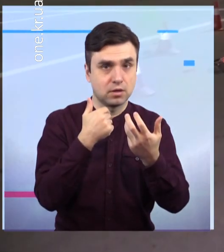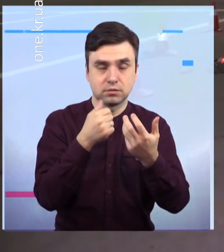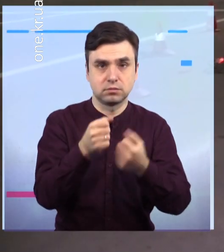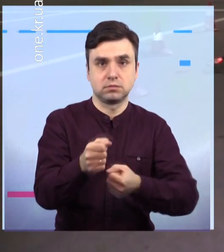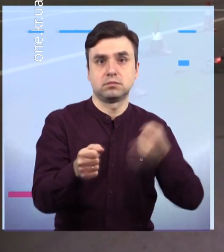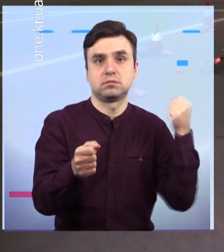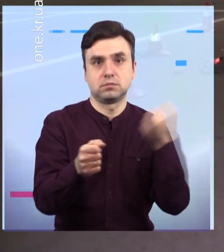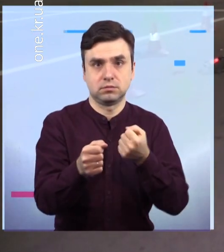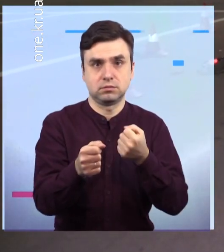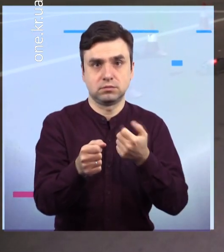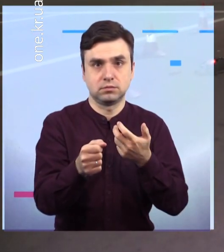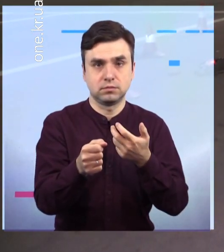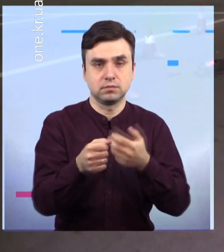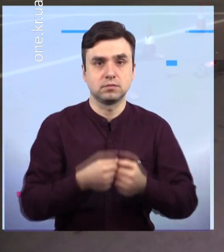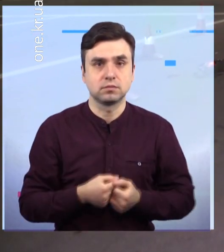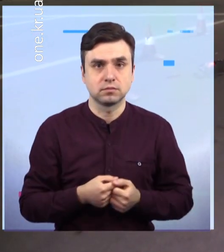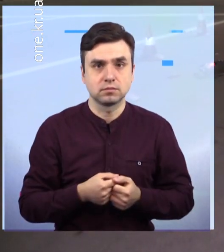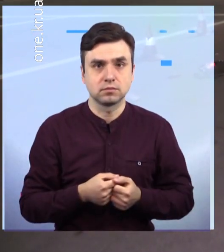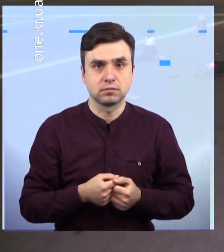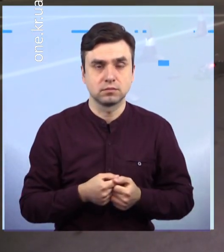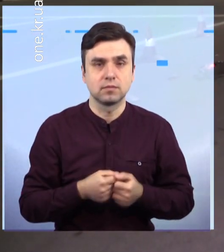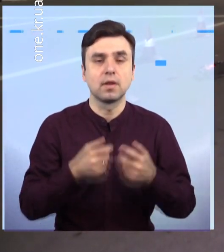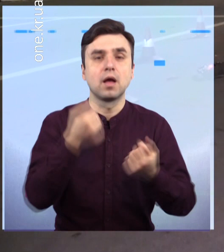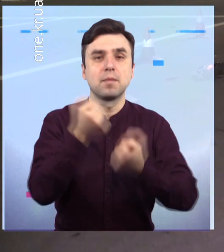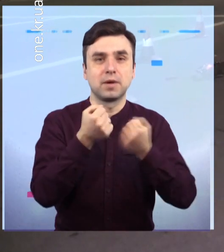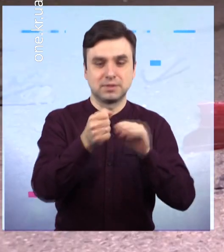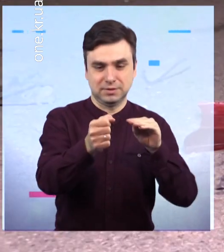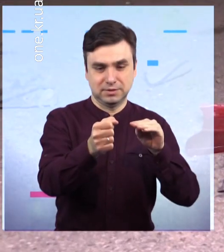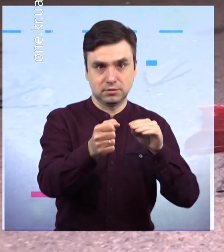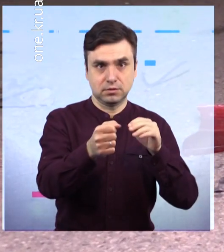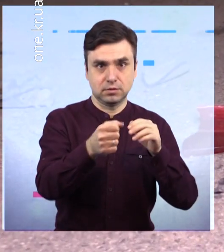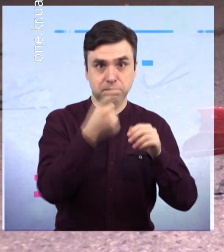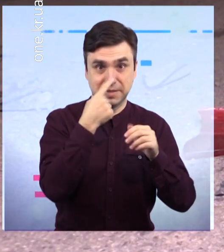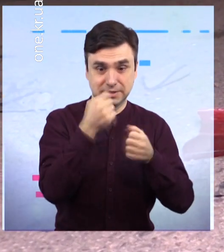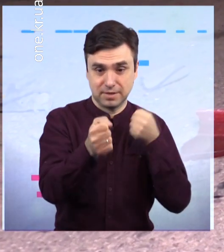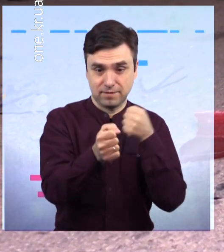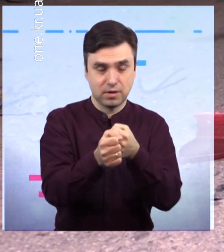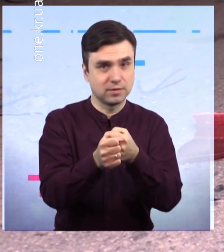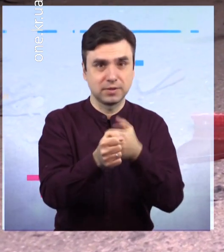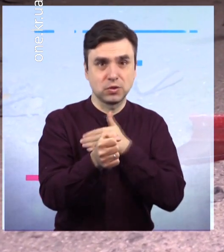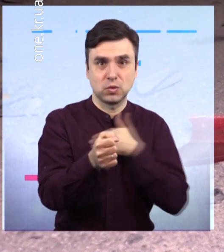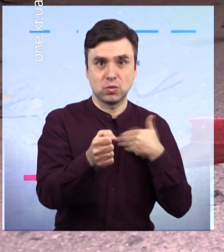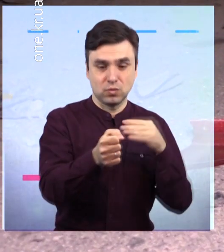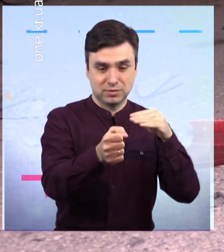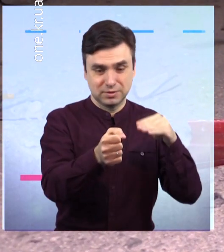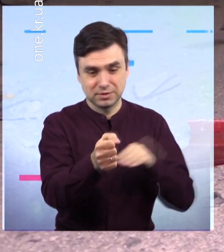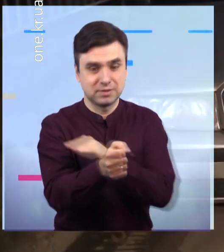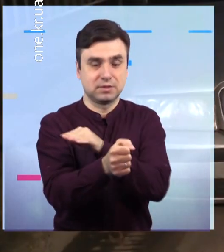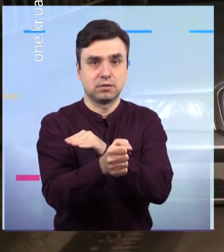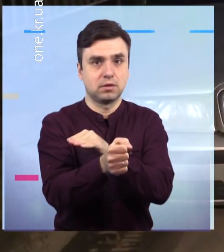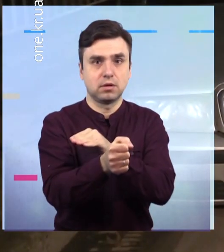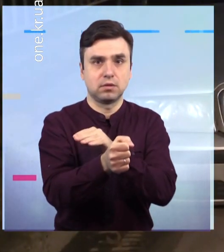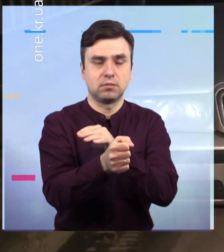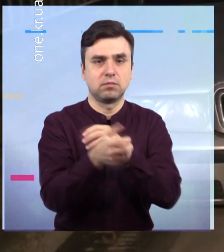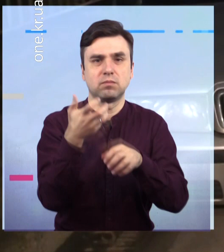ювілейного та зупинився на червоний сигнал світлофору. У цей час водій «Шкода Октавія» летів, як стверджують очевидці, на